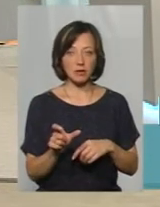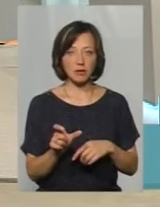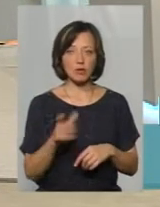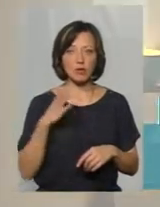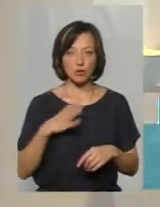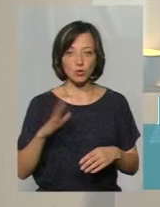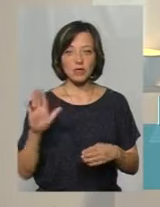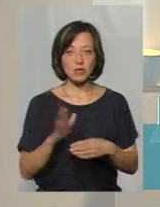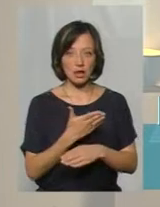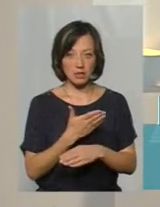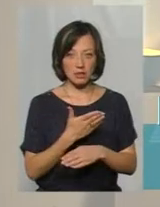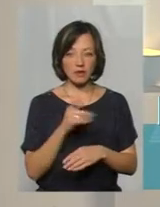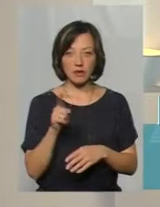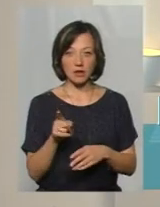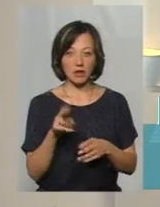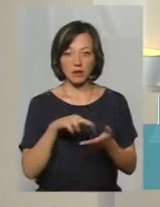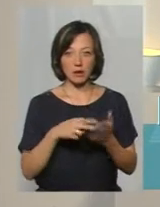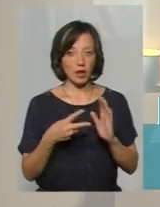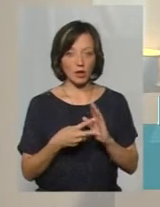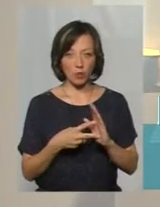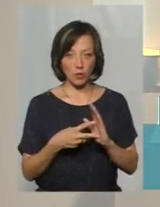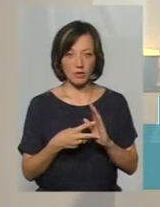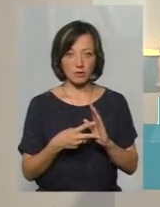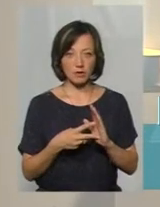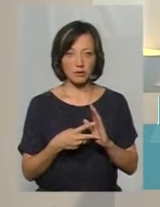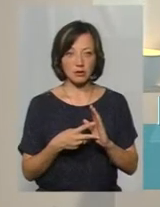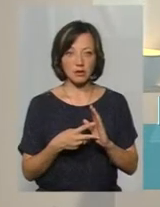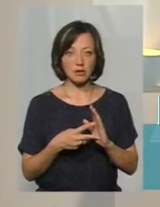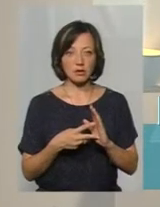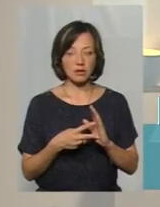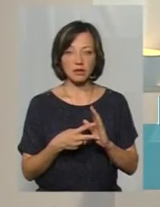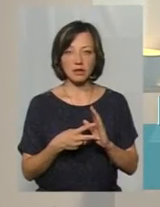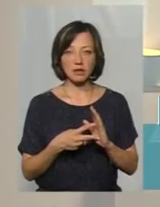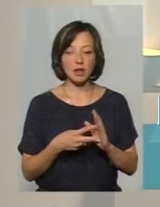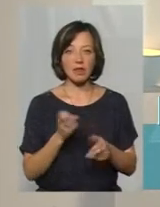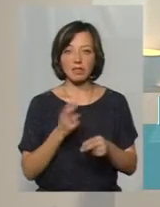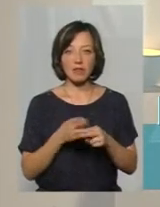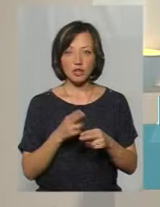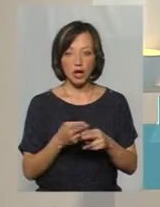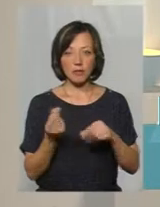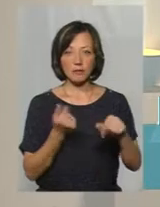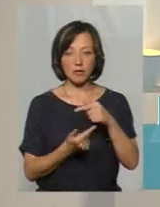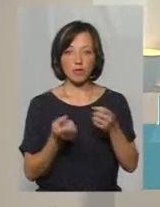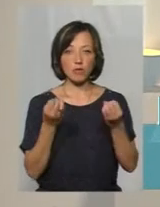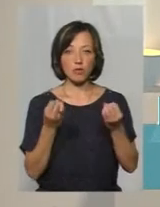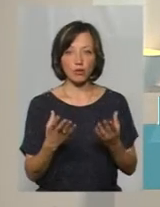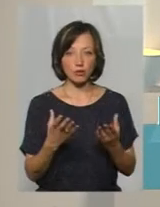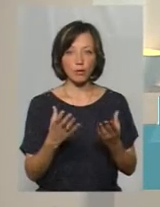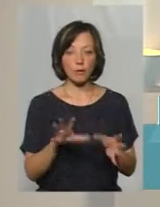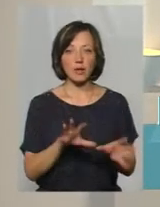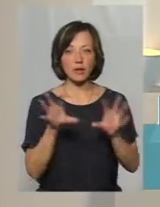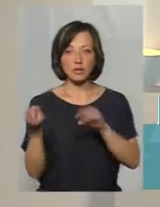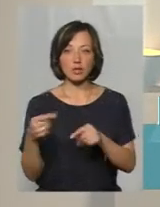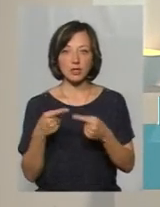мусить бути знесений, оскільки він там не запланований по плану, якому ви говорили, тобто, це не заважає підприємцю просто якимось чином